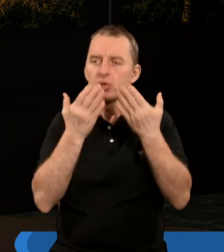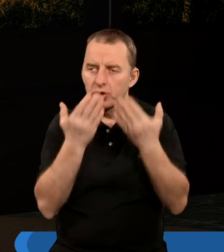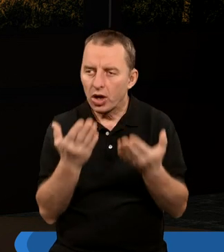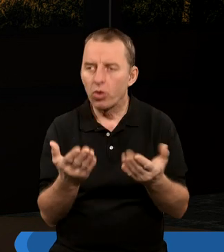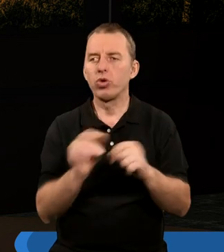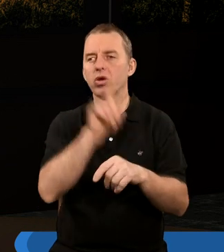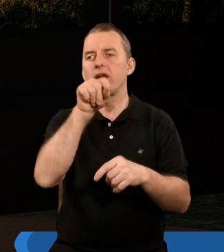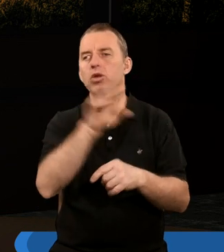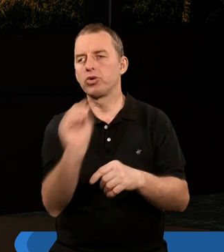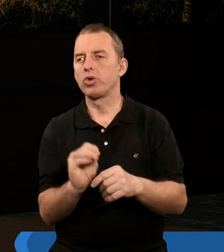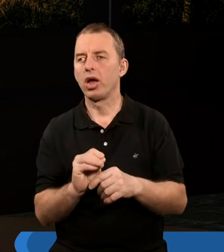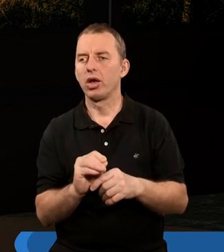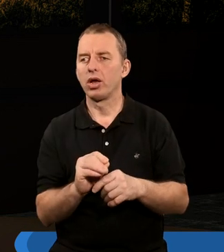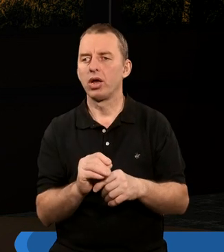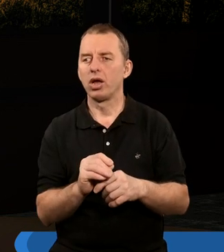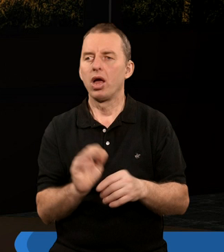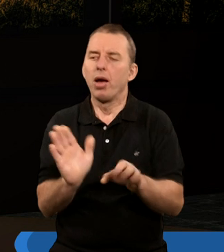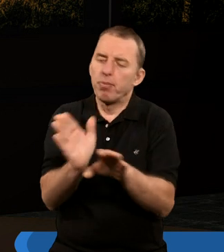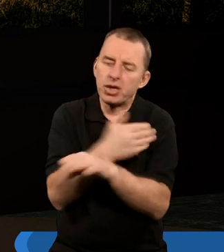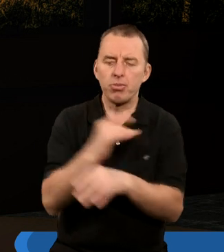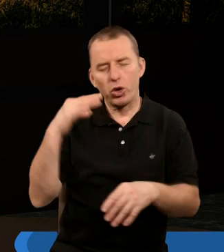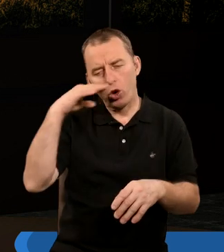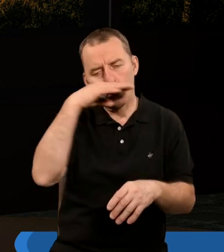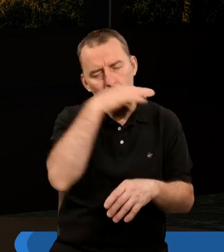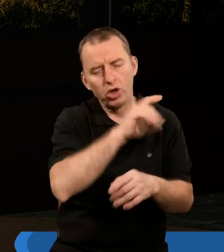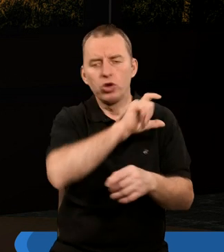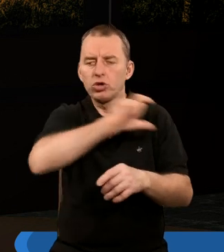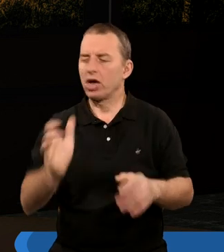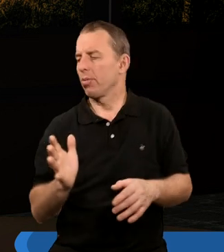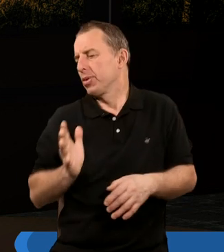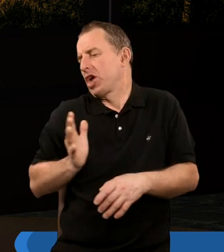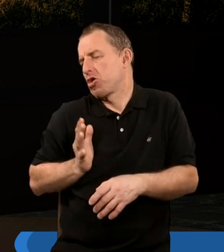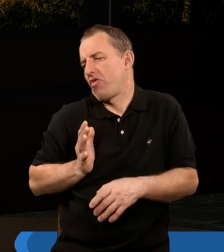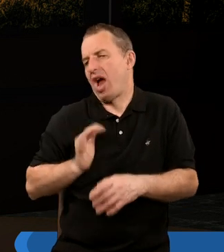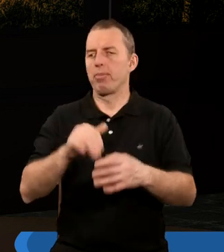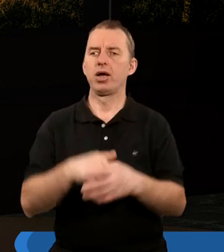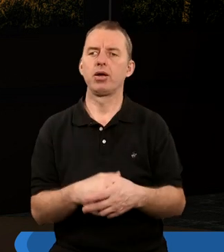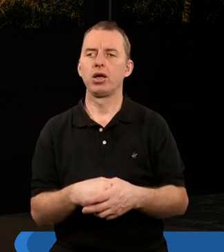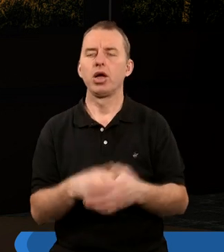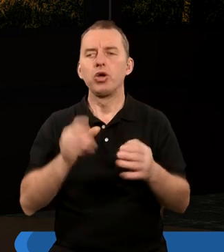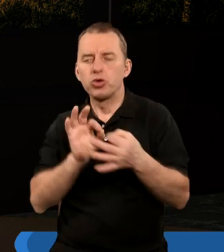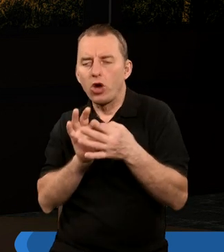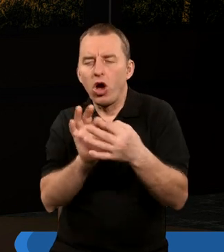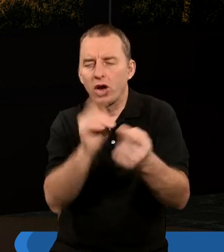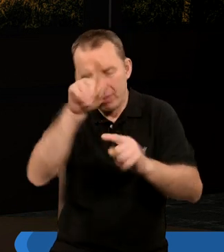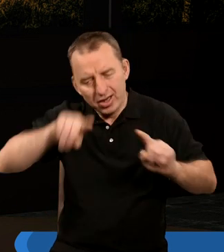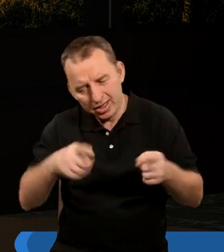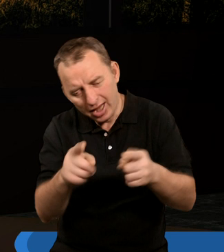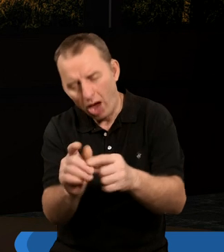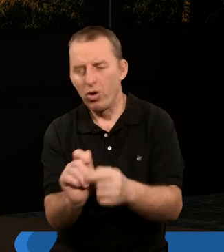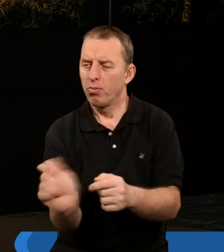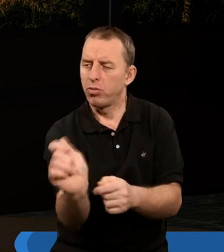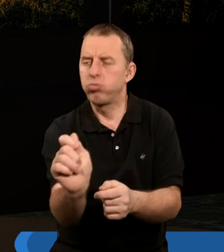Dziękuję Ci za to, że mimo rozczarowań, które czasem przeżywamy. Ciągle motywujesz i